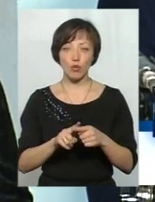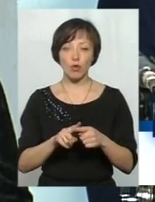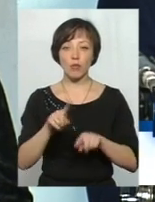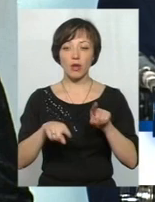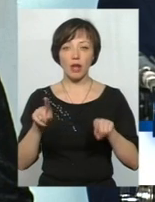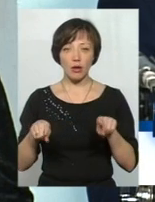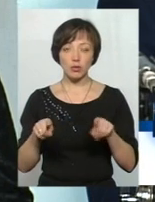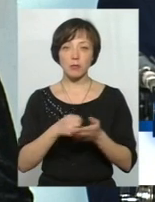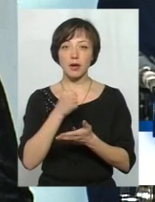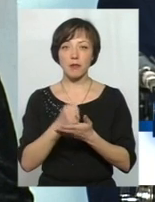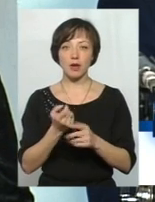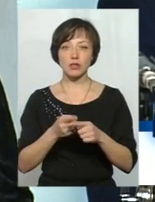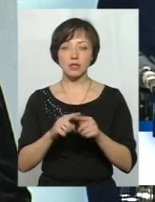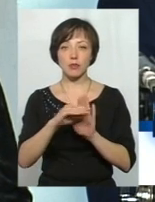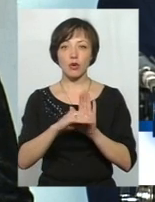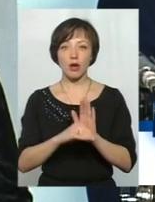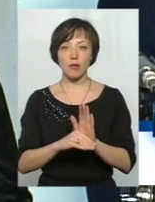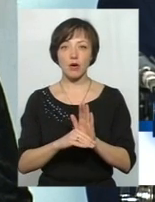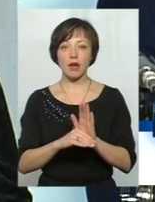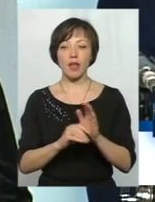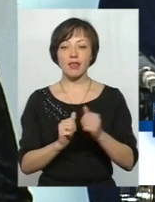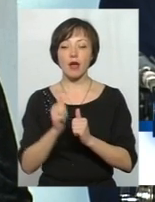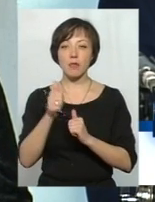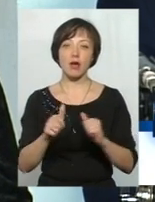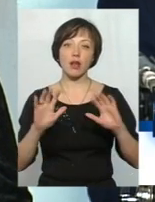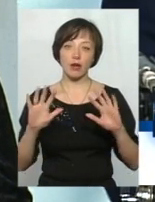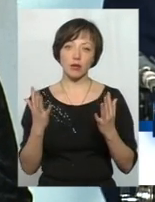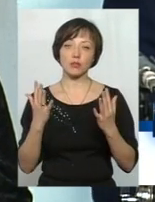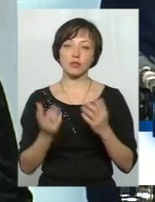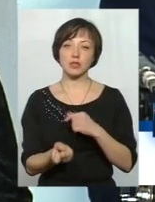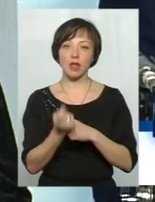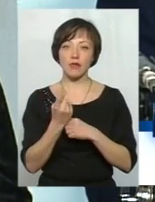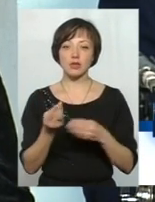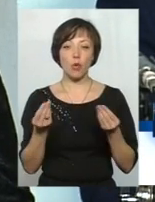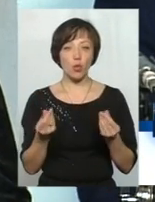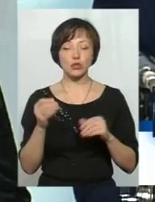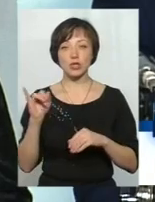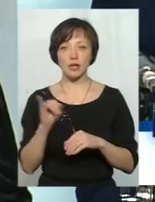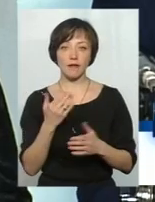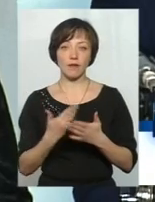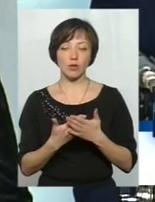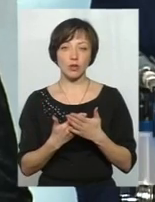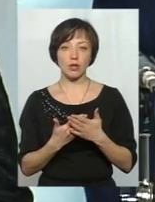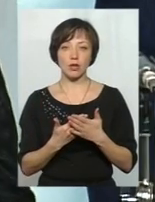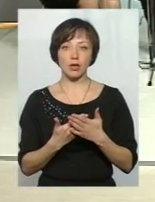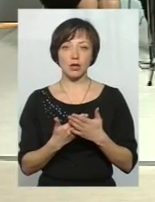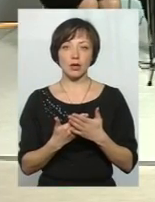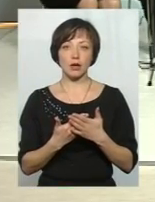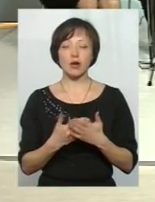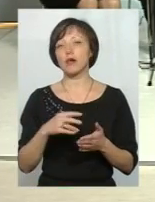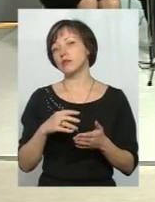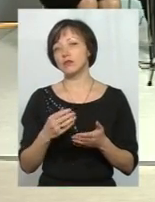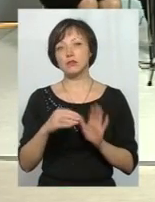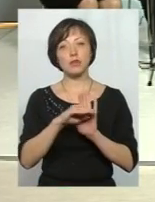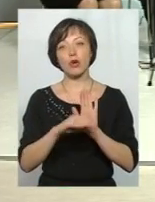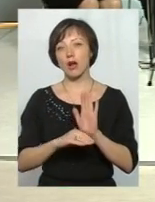приймаються ці програми якби наперед, а вдруг з'являться там кошти і от програма... Просто програми передбачають